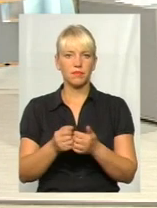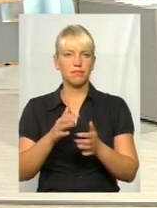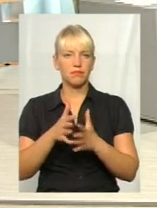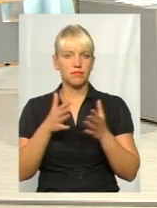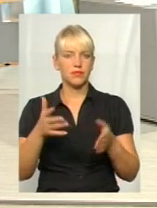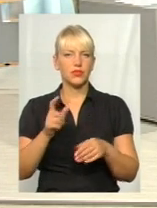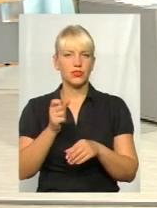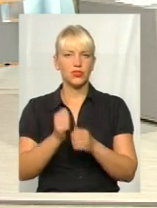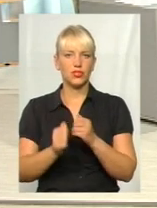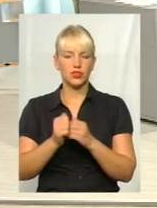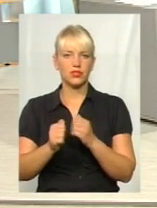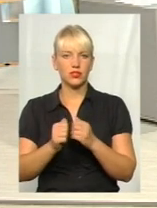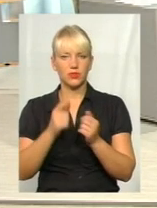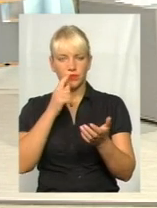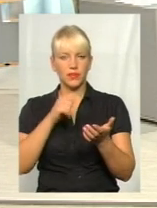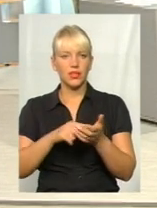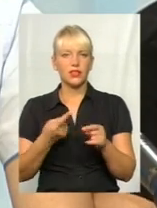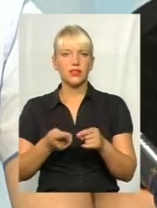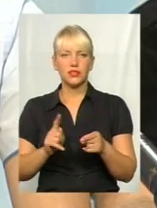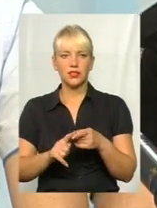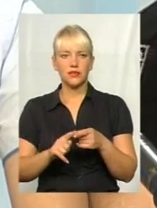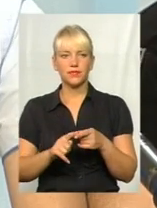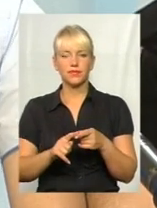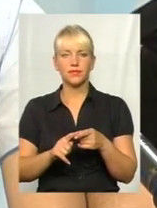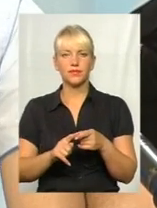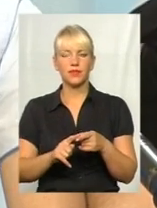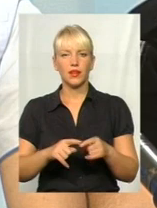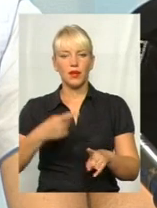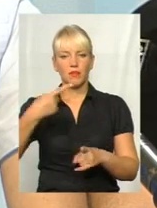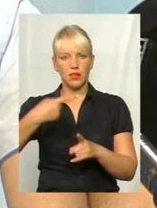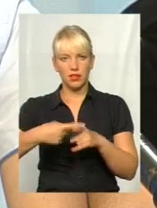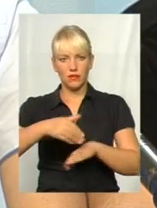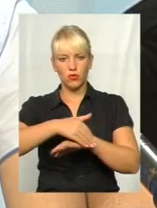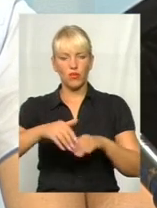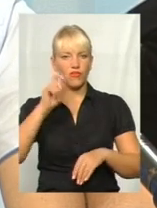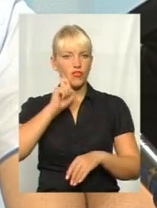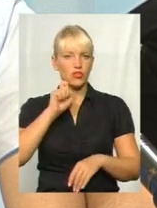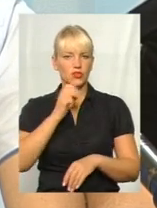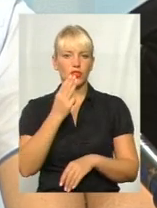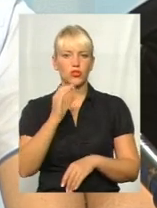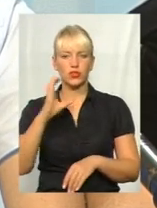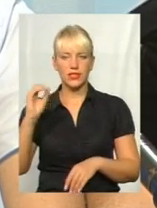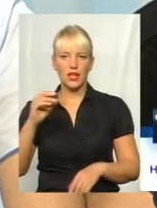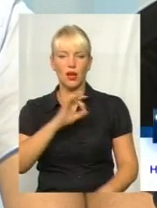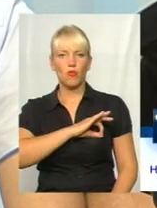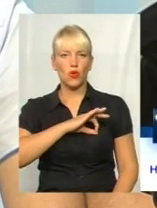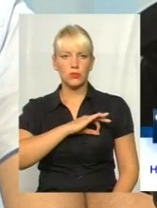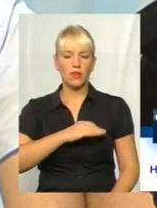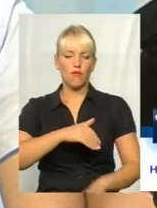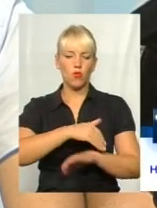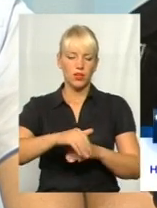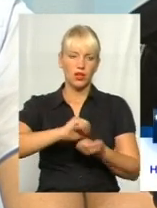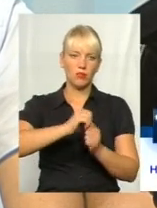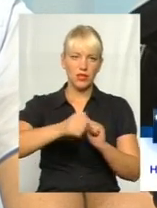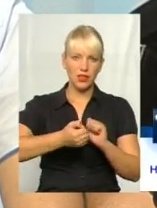є 11. Це такі місця концентрації ДТП, як перехрестя вулиць Вінницьке шосе Провспілкова, вулиця Кам'янецька